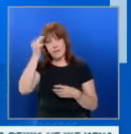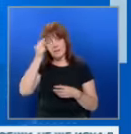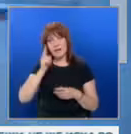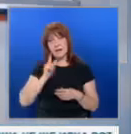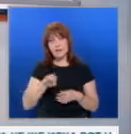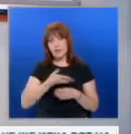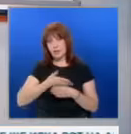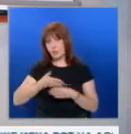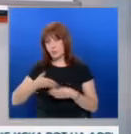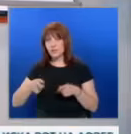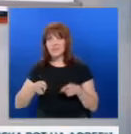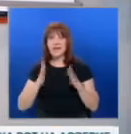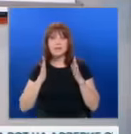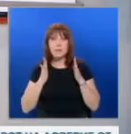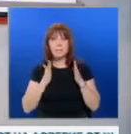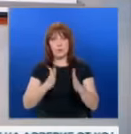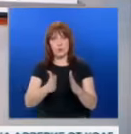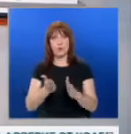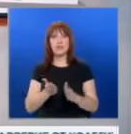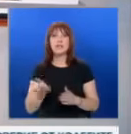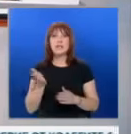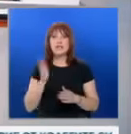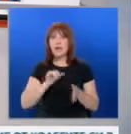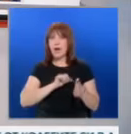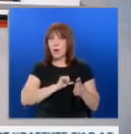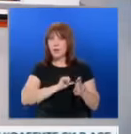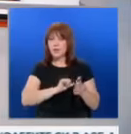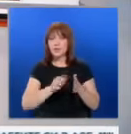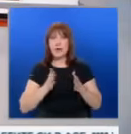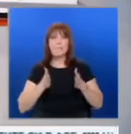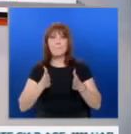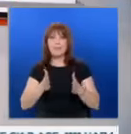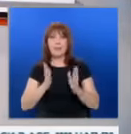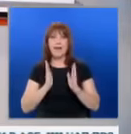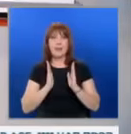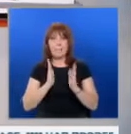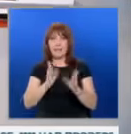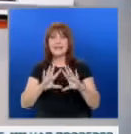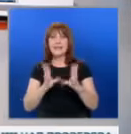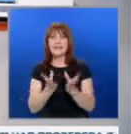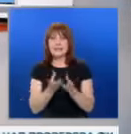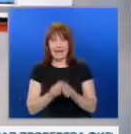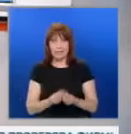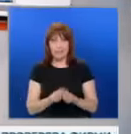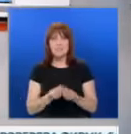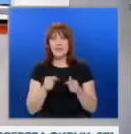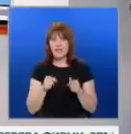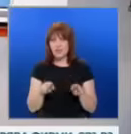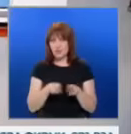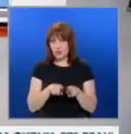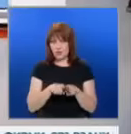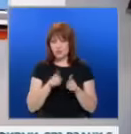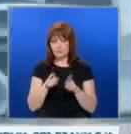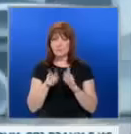продължи в тази посока и завършва, ще очертавам пътя напред заедно. Городолу в подобен дух и